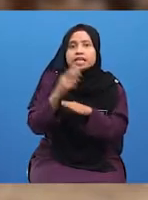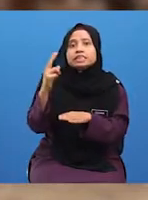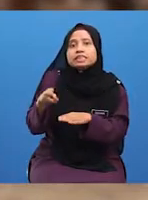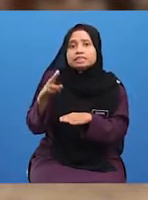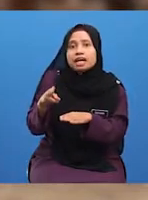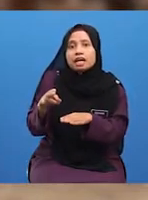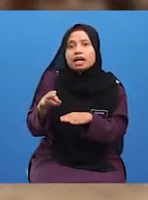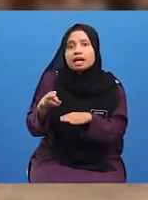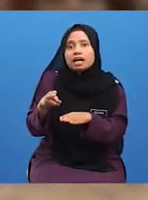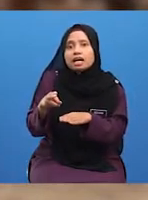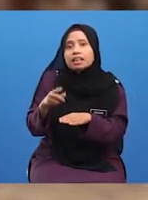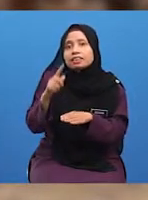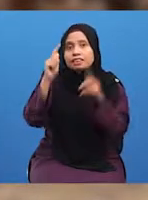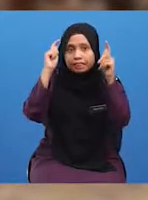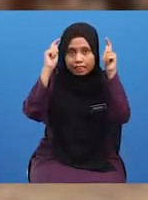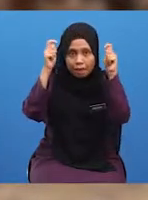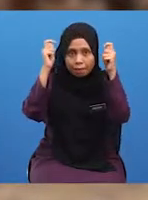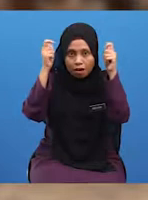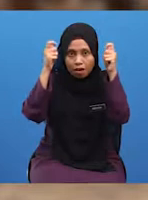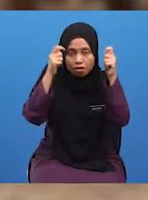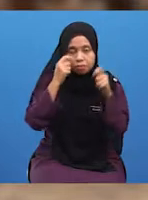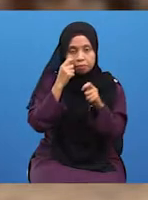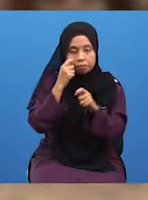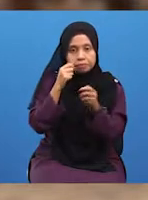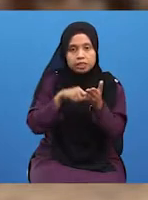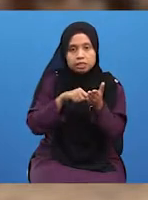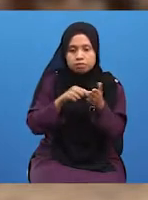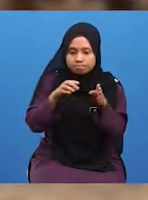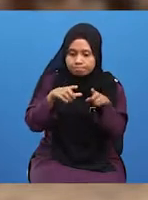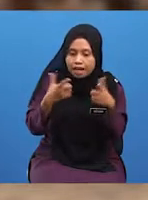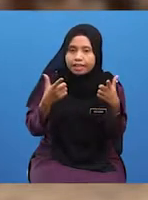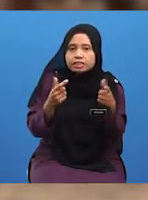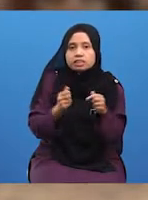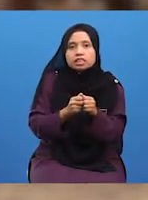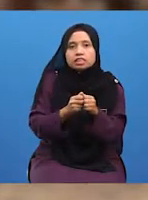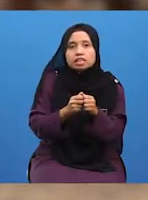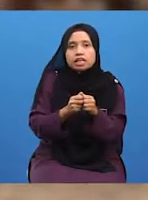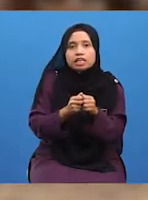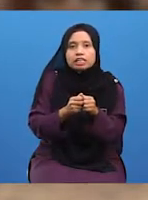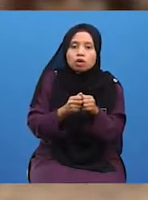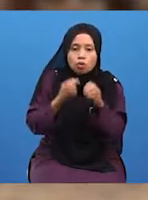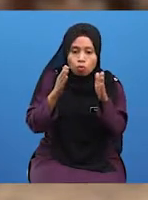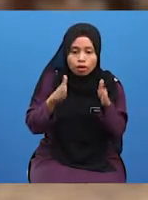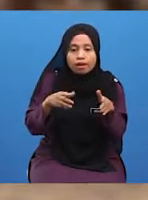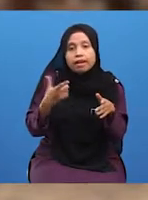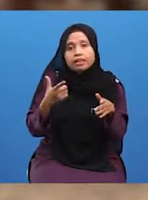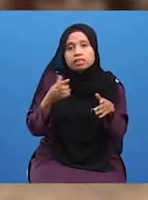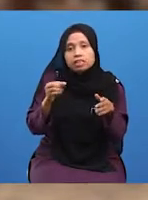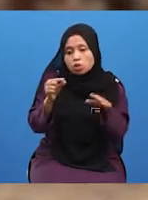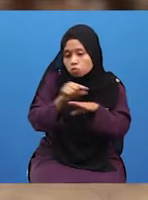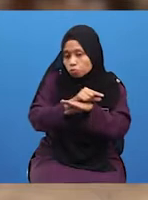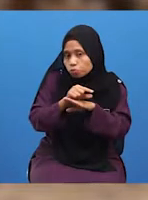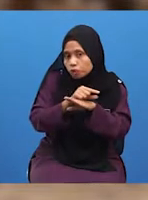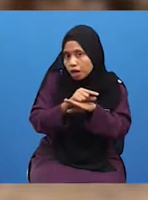sejarah secara tematik. ini berbeza dengan sejarawan yang lain yang